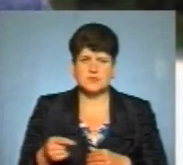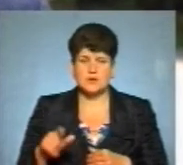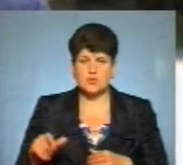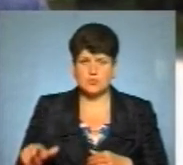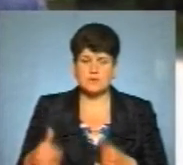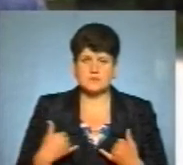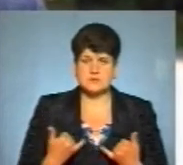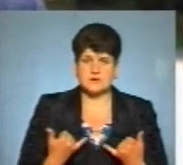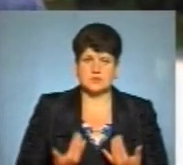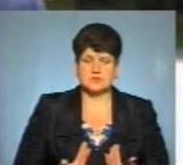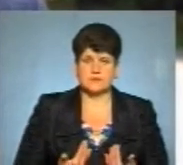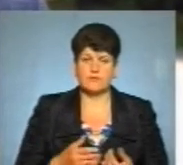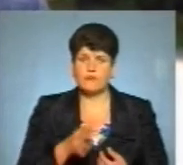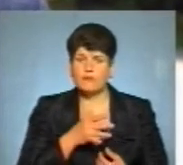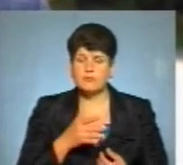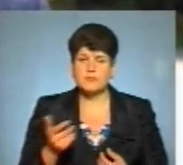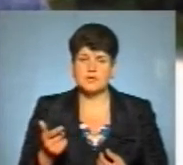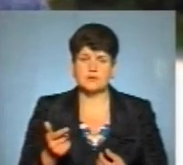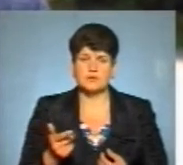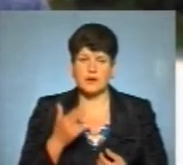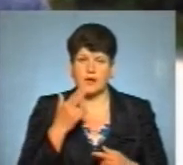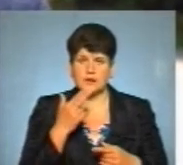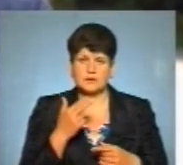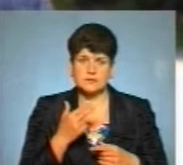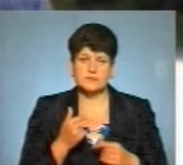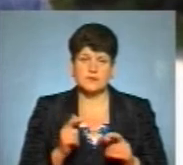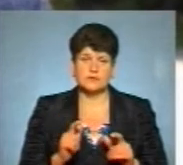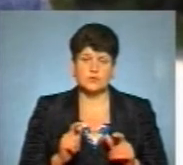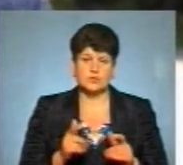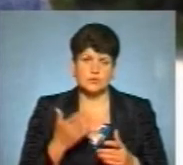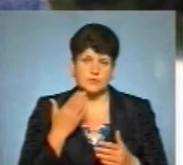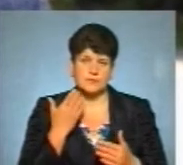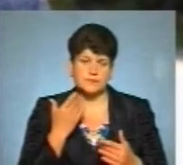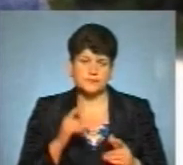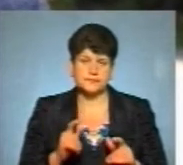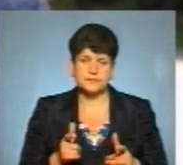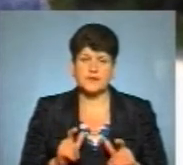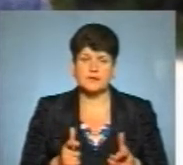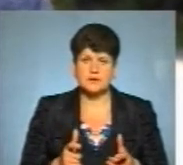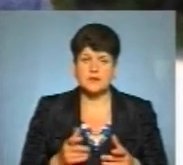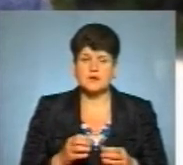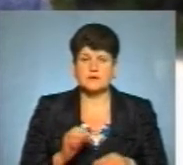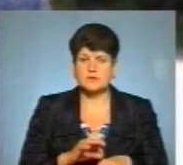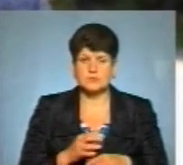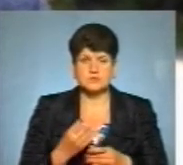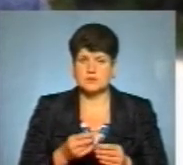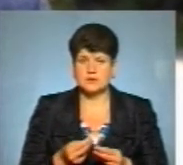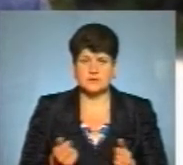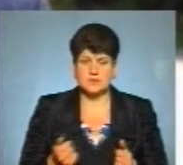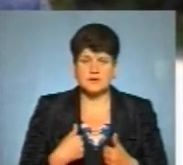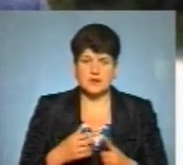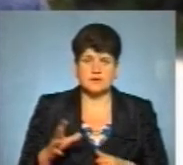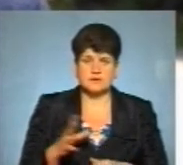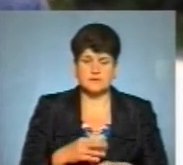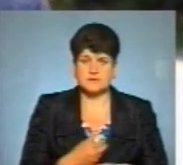Ми зараз живемо в період так званого адаптивного карантину. Звичайно, епідемія ще не минула. Я, як і всі